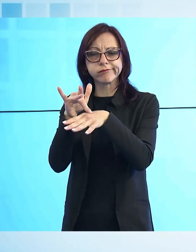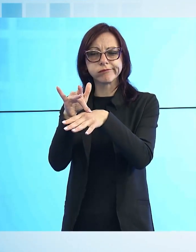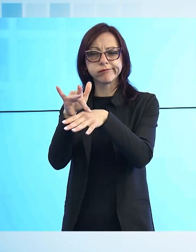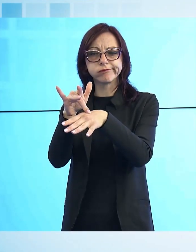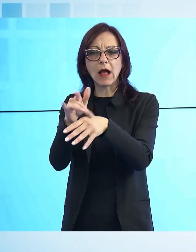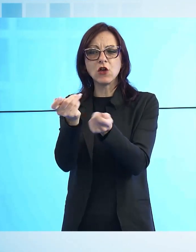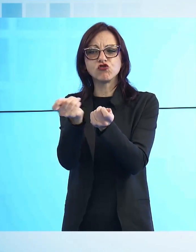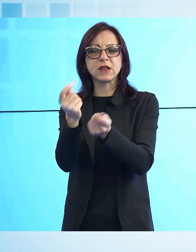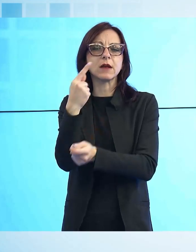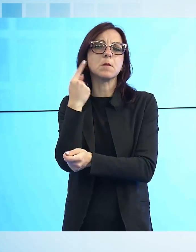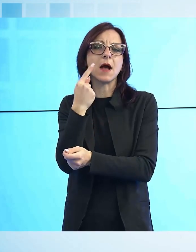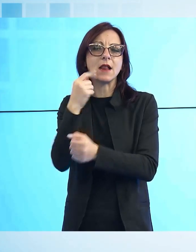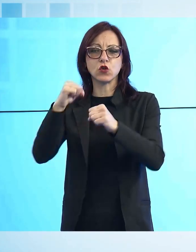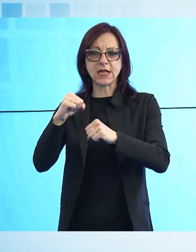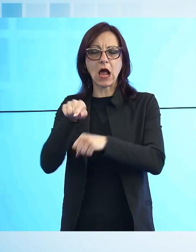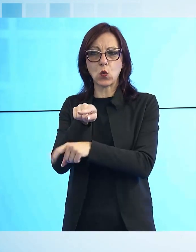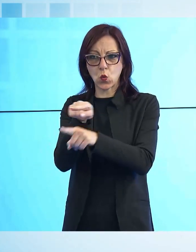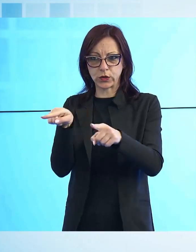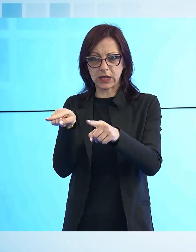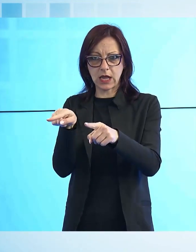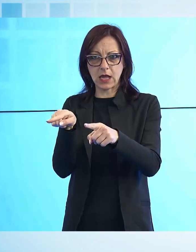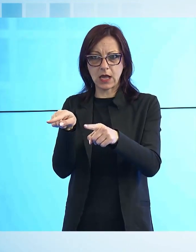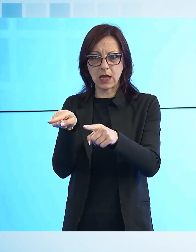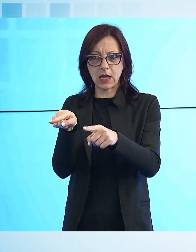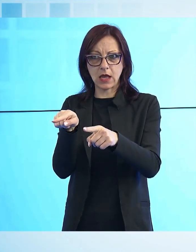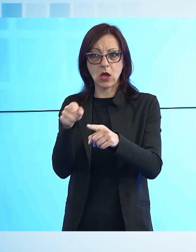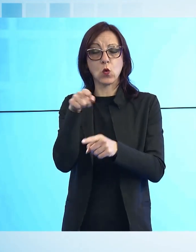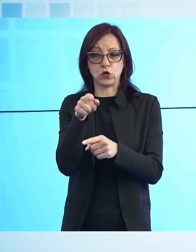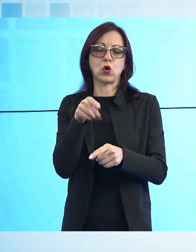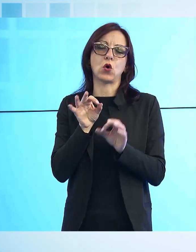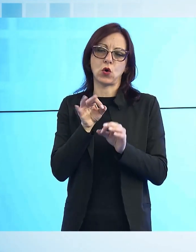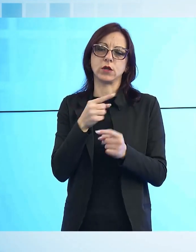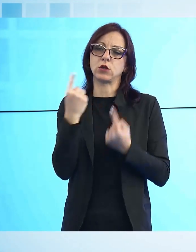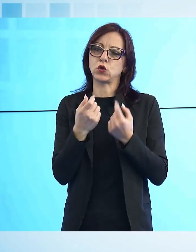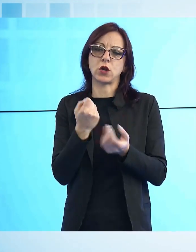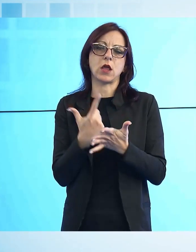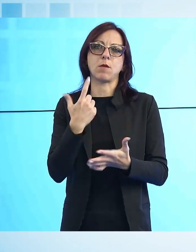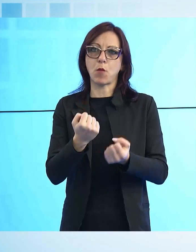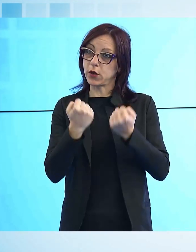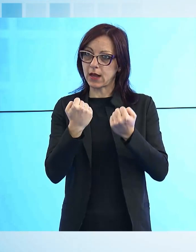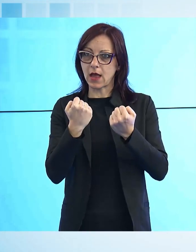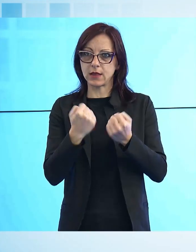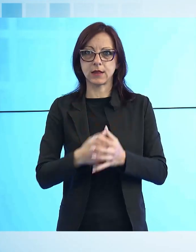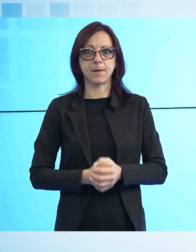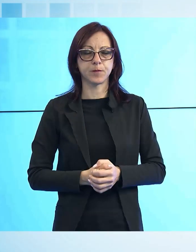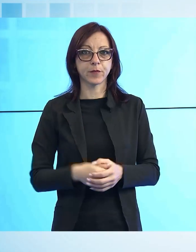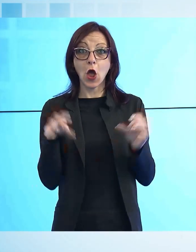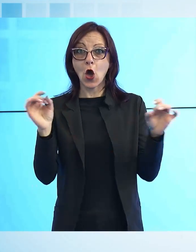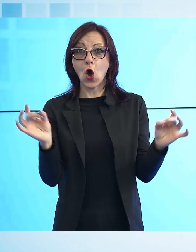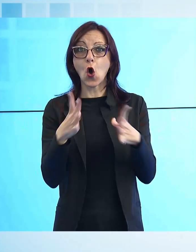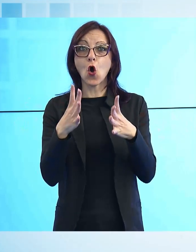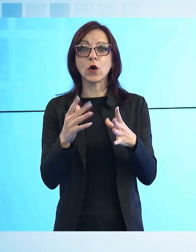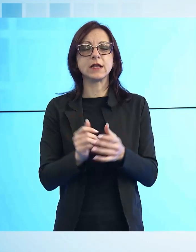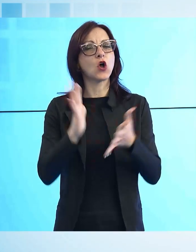gestire meglio la loro salute è sicuramente un dato estremamente importante. In occasione delle